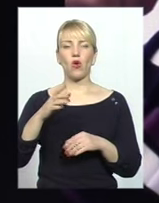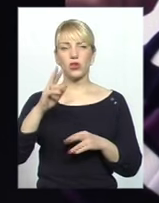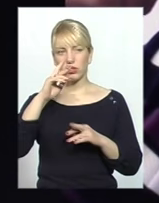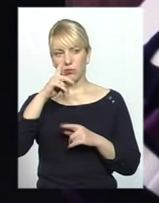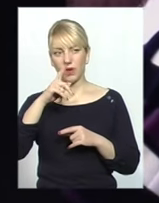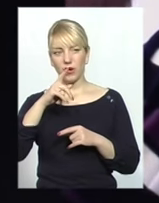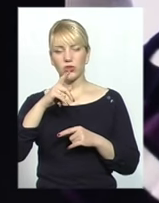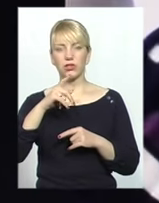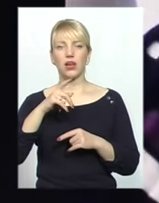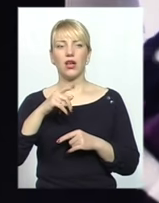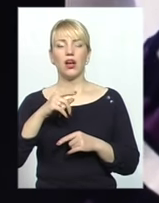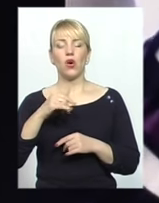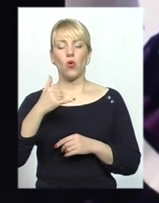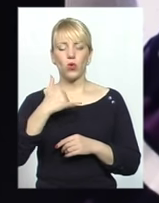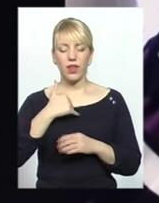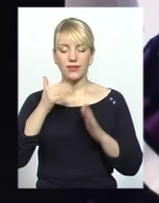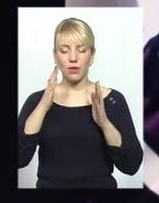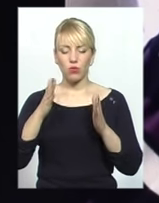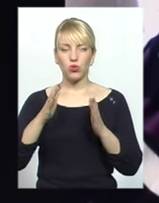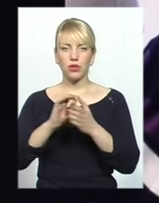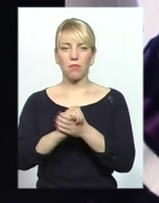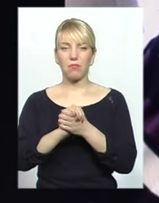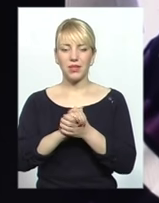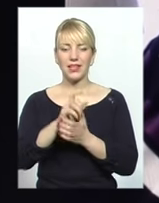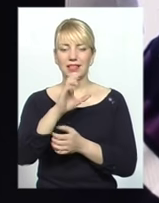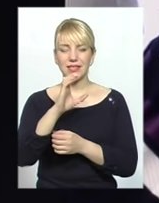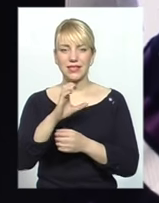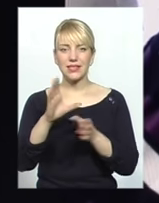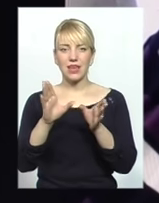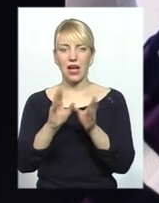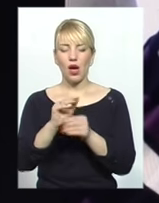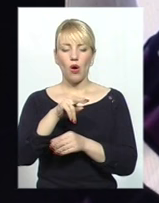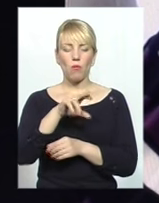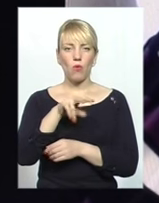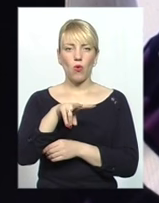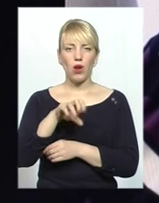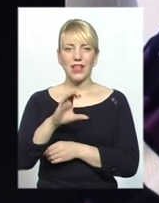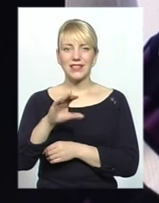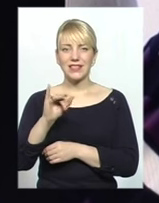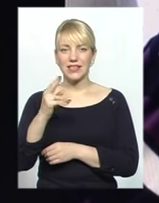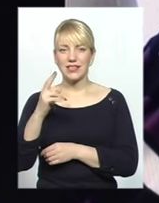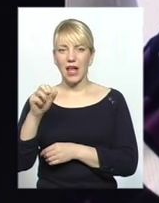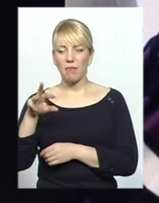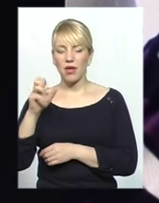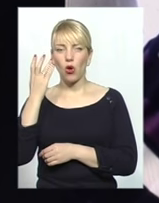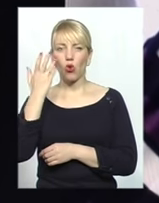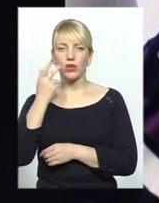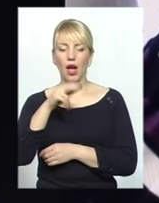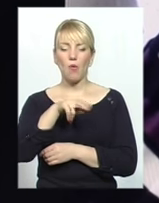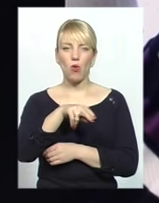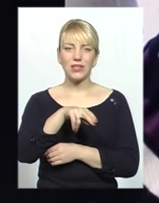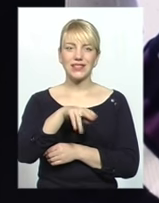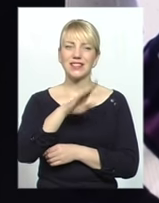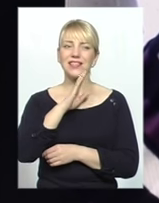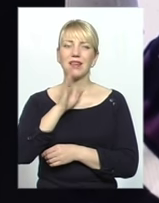сказала таку фразу. У нас наступить мир з палістинцями, коли палістинські мами будуть любити